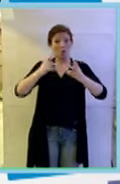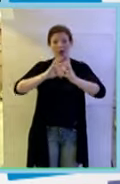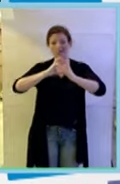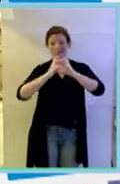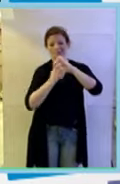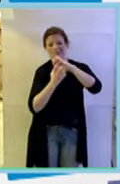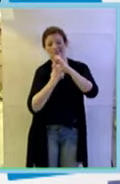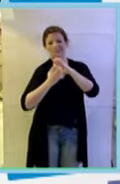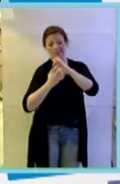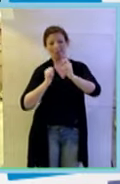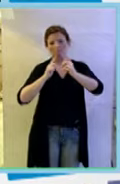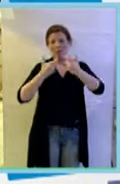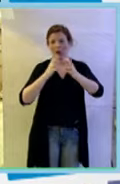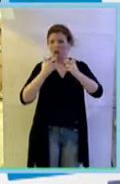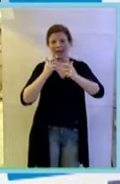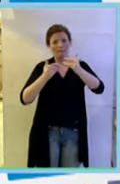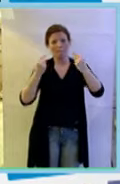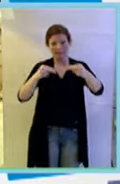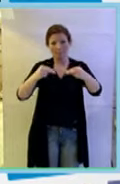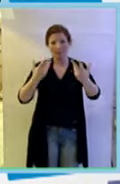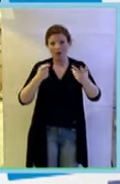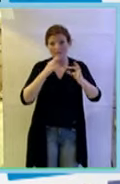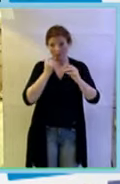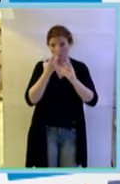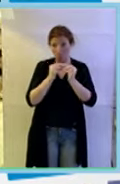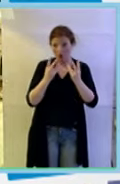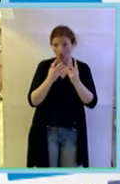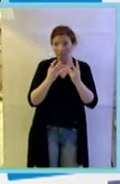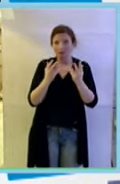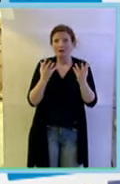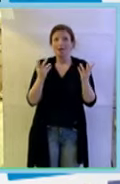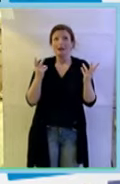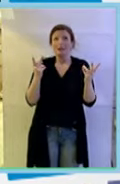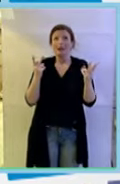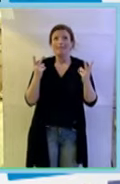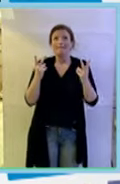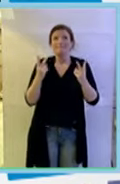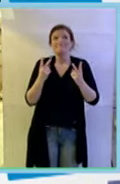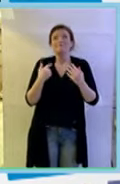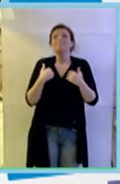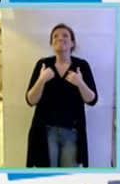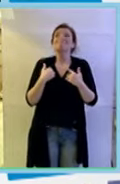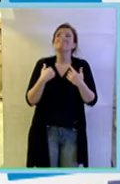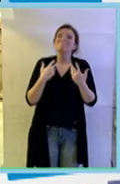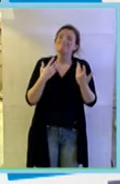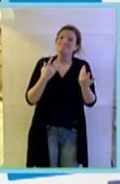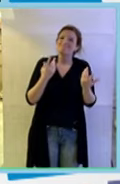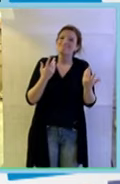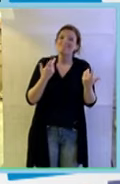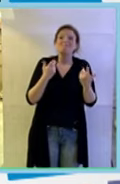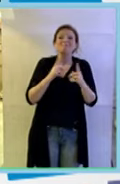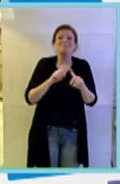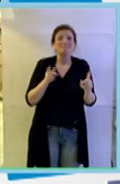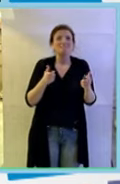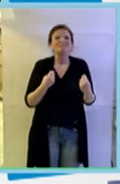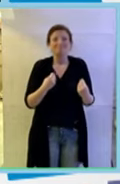incartati ingessati bloccati e allora io ho detto ma perché no insomma comunque c'è sempre da